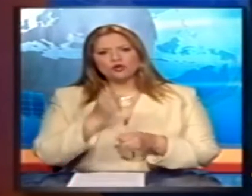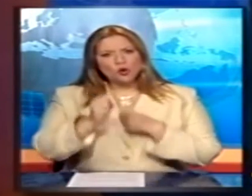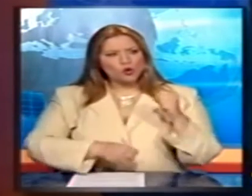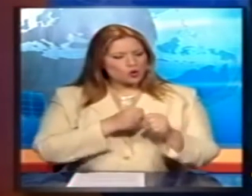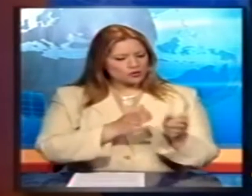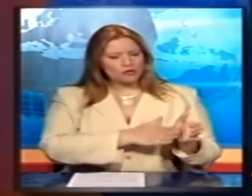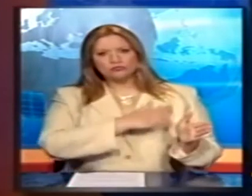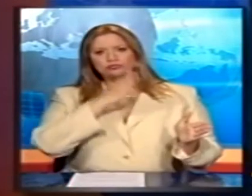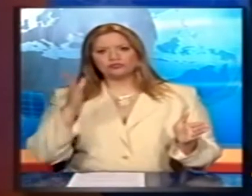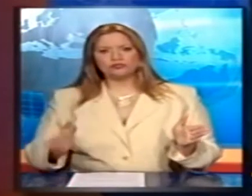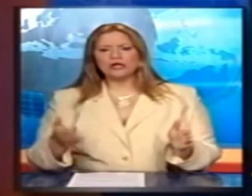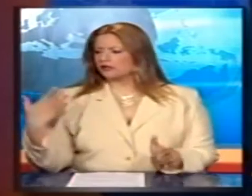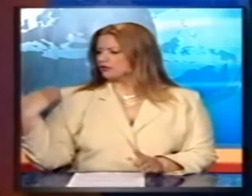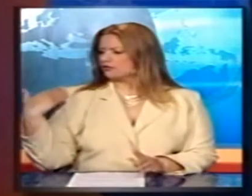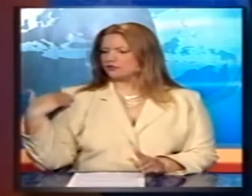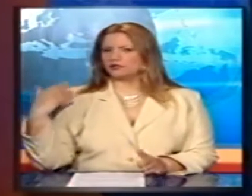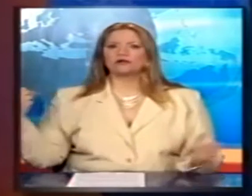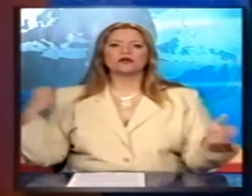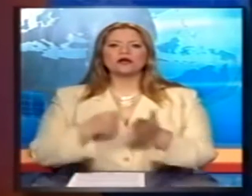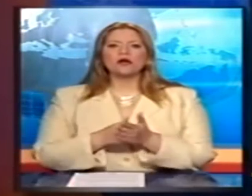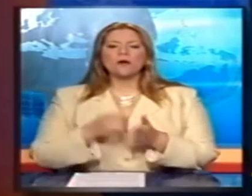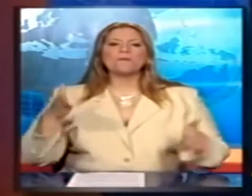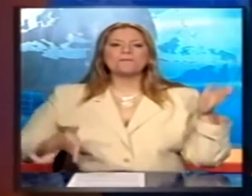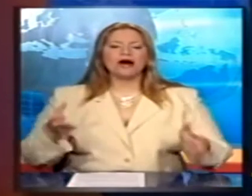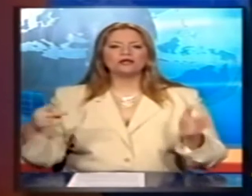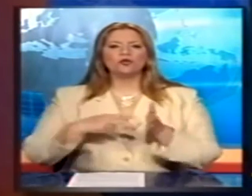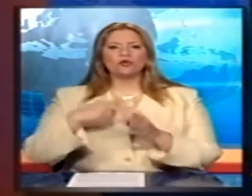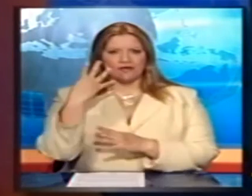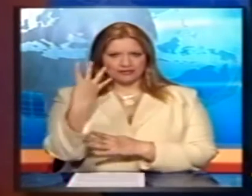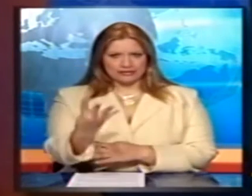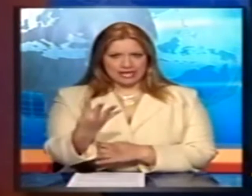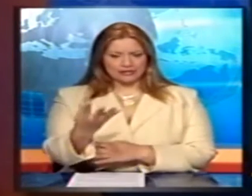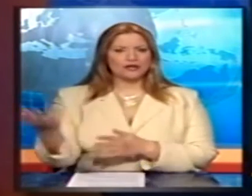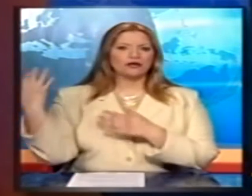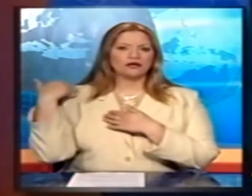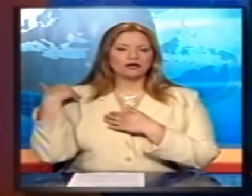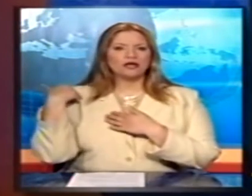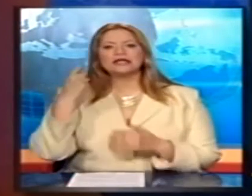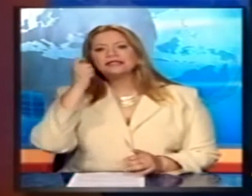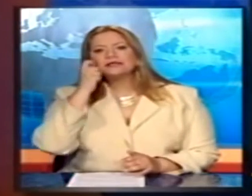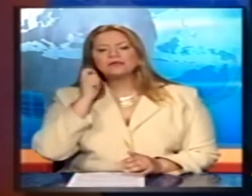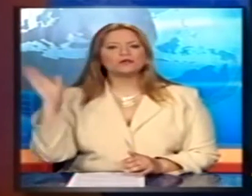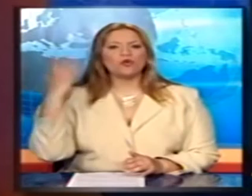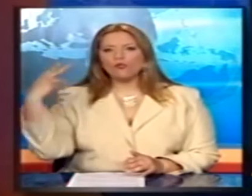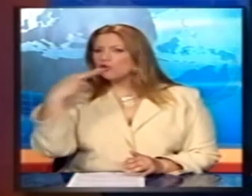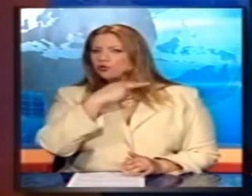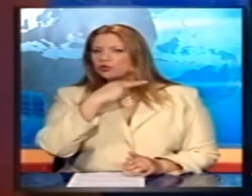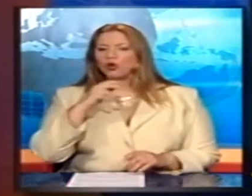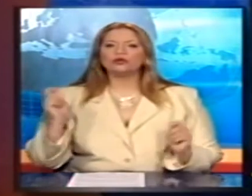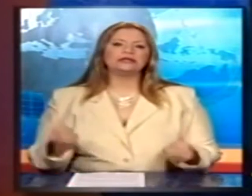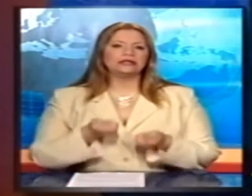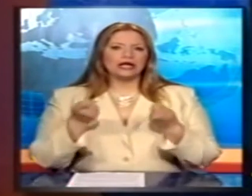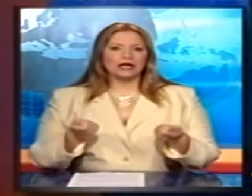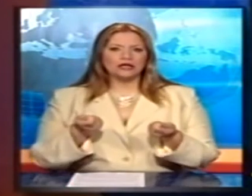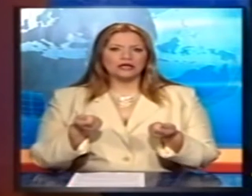Οι τελευταίες κυβερνήσεις μέχρι το Μάρτιο του 2004 υπό τον κύριο Κώστας Σιμίτη συνήψαν